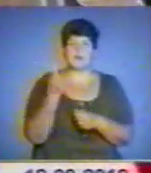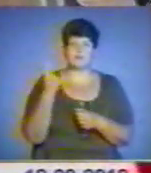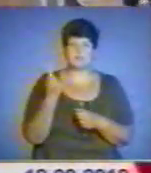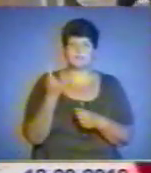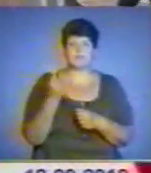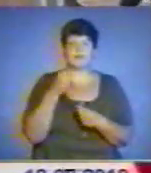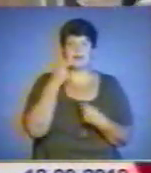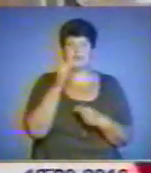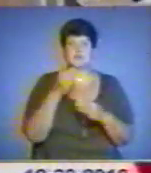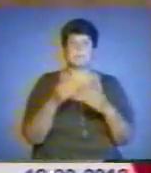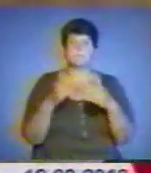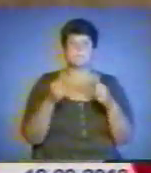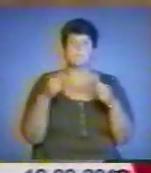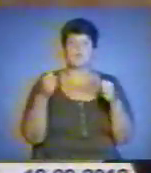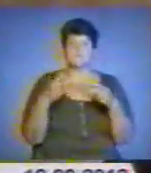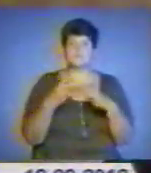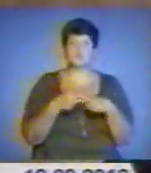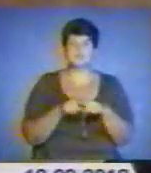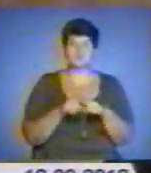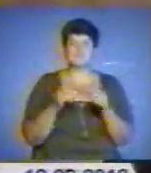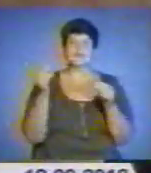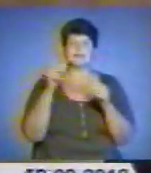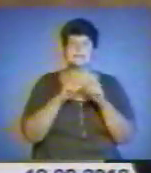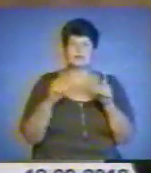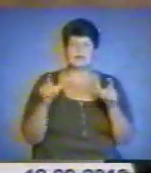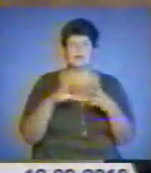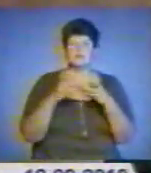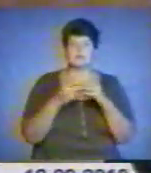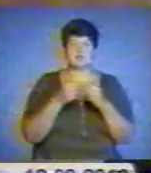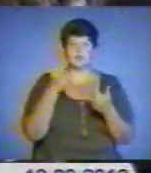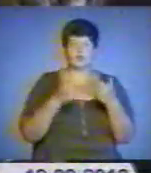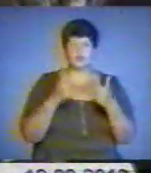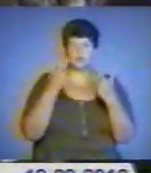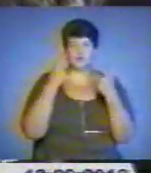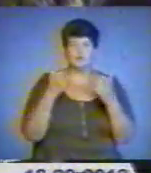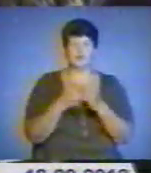кращий професійно-технічний навчальний заклад. Результати конкурсу оголосять до Дня вчителя.